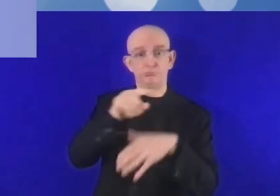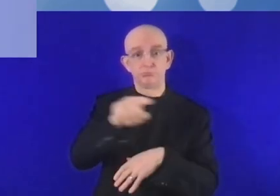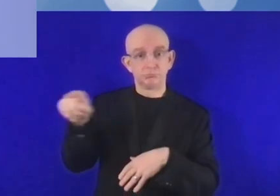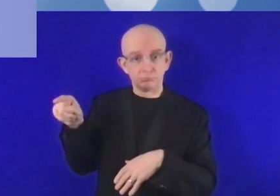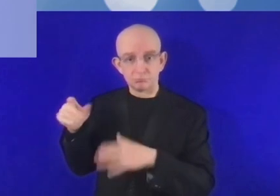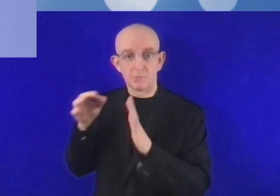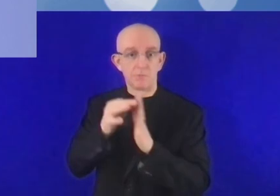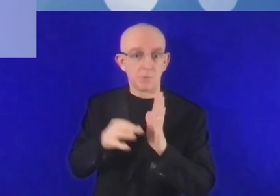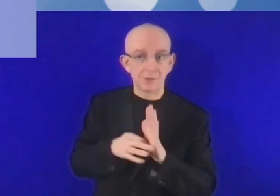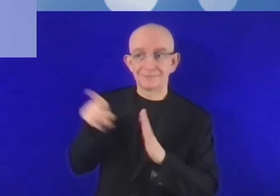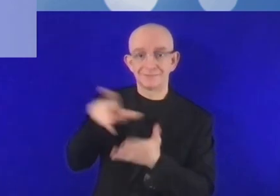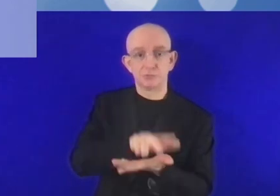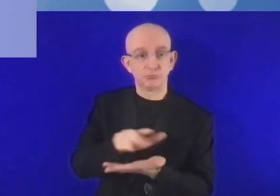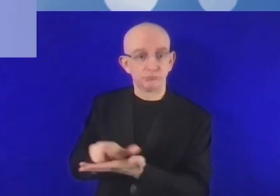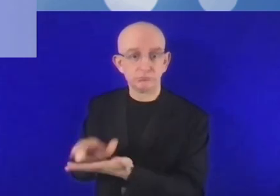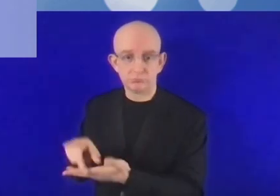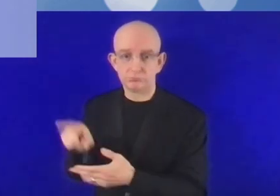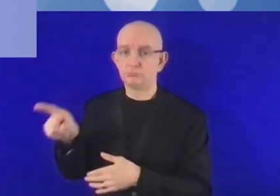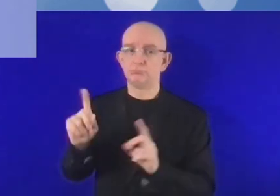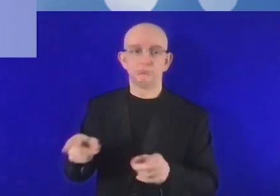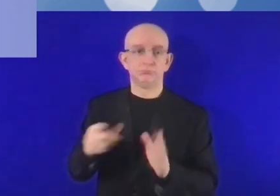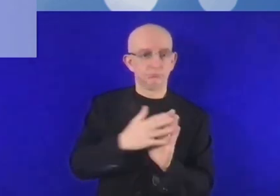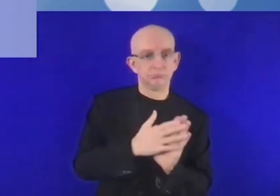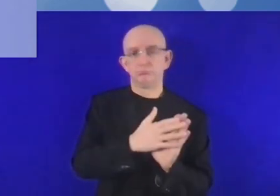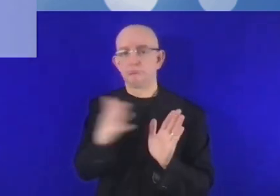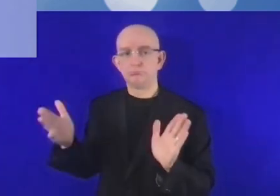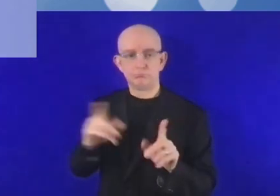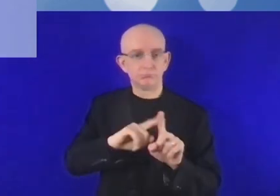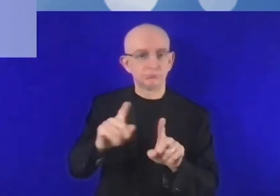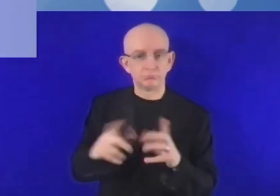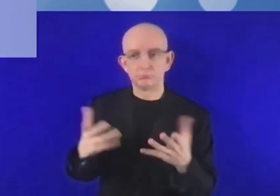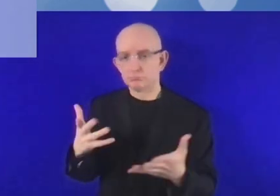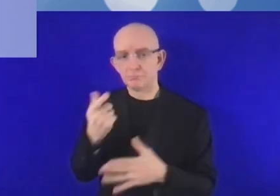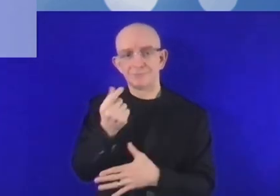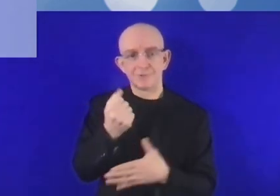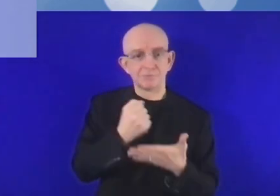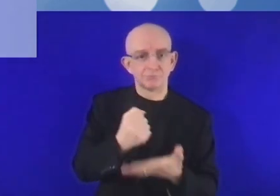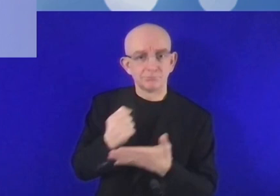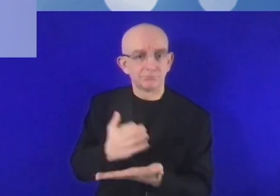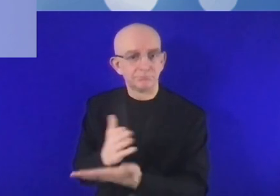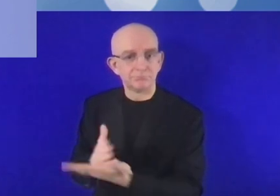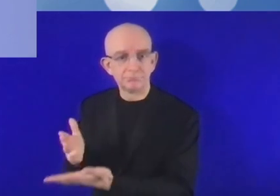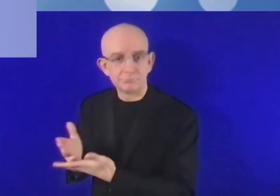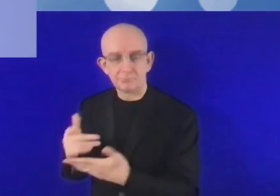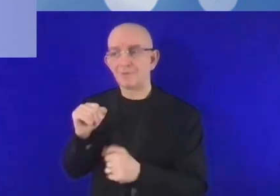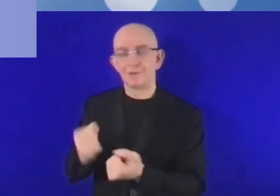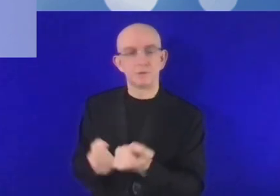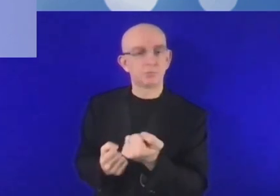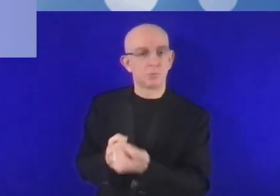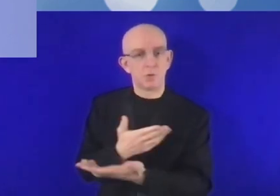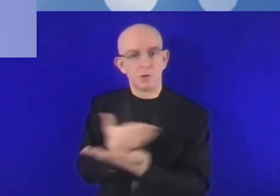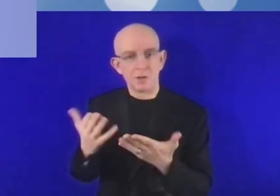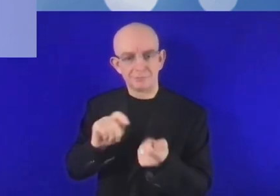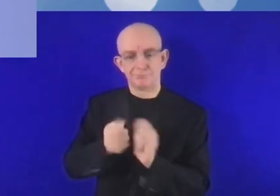engagements et d'une large palette d'instruments financiers